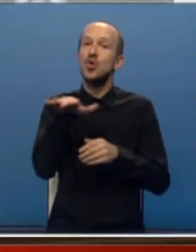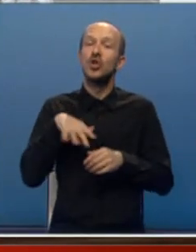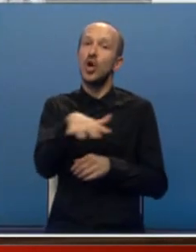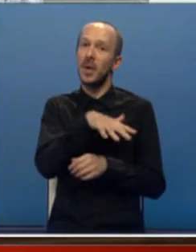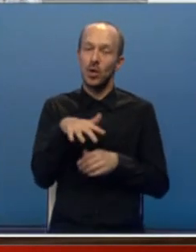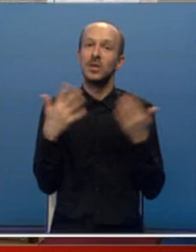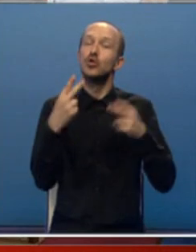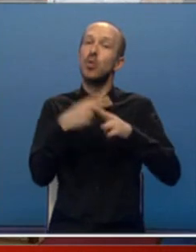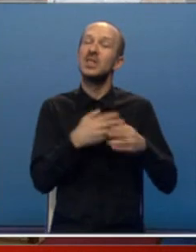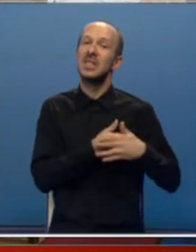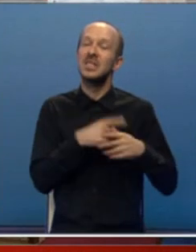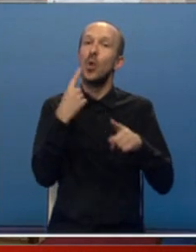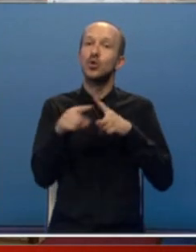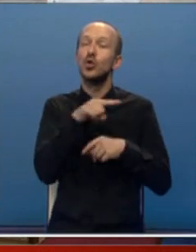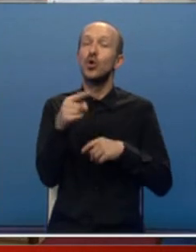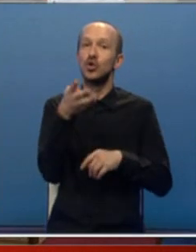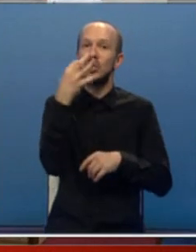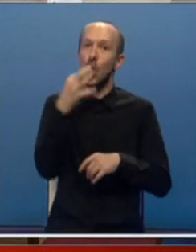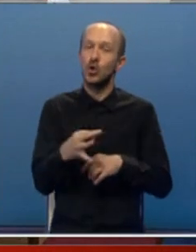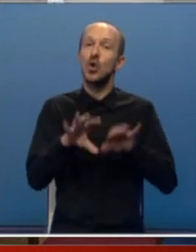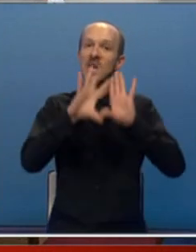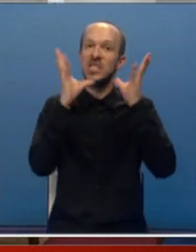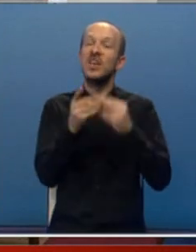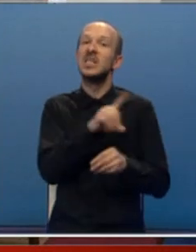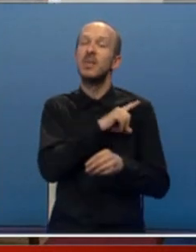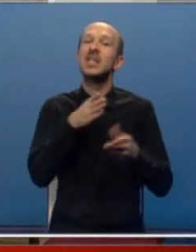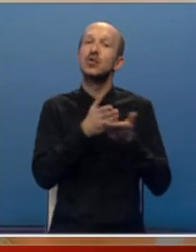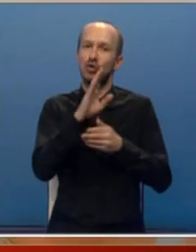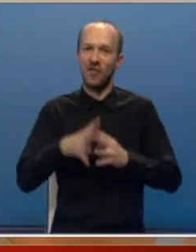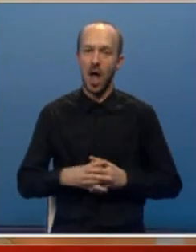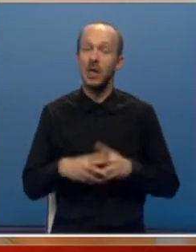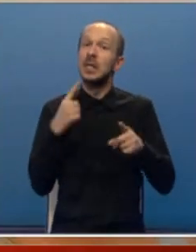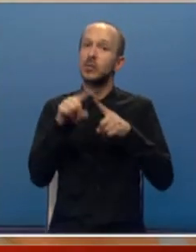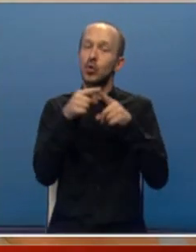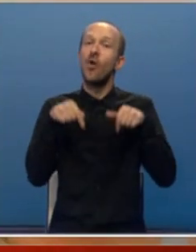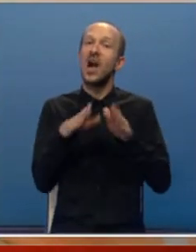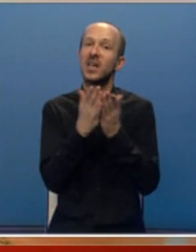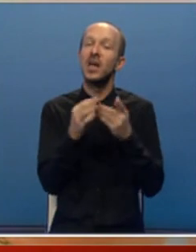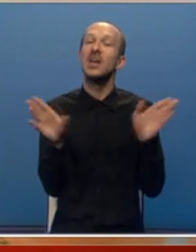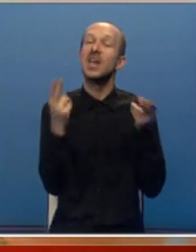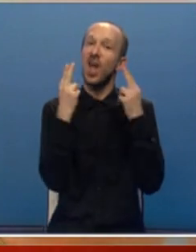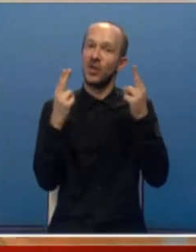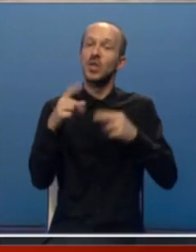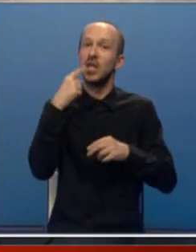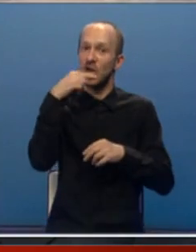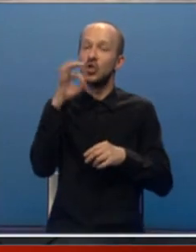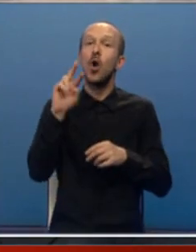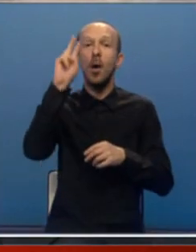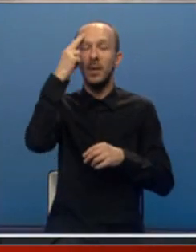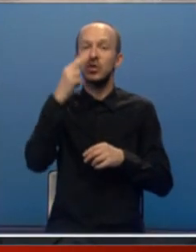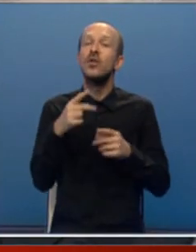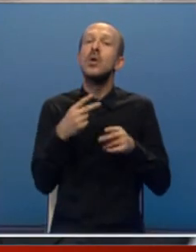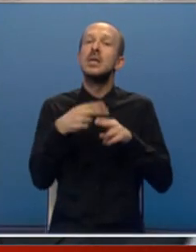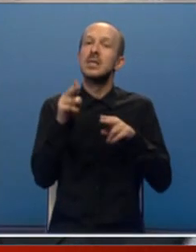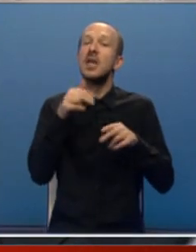regionu, gdje su bolesti srca uzroki do 40% svih smrtnih slučajeva. Zbog toga je ova knjiga od velike važnosti kada je riječ o prepoznavanju